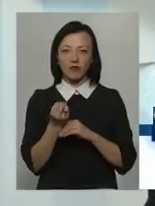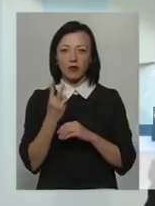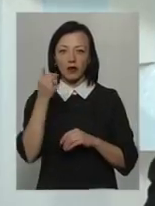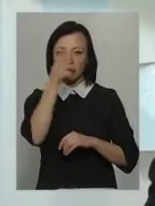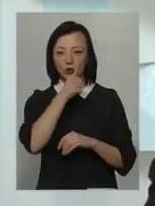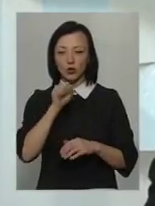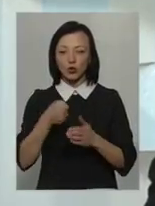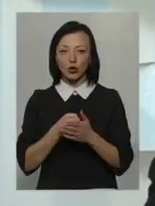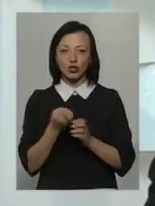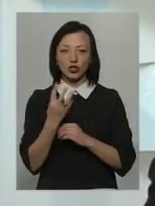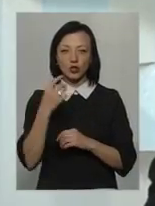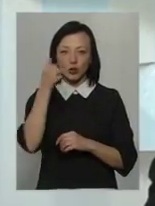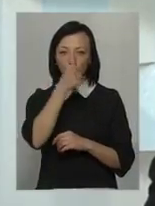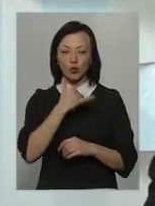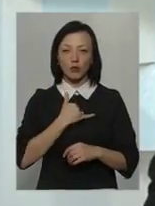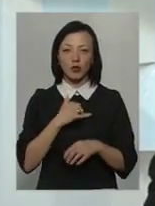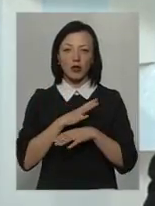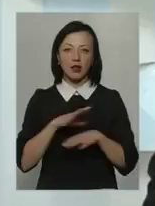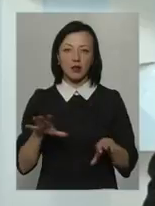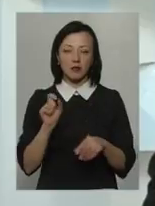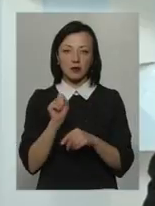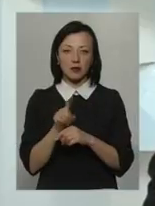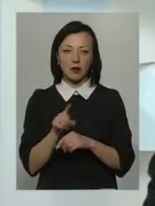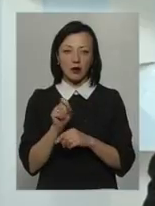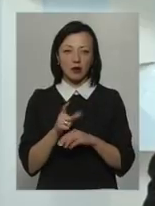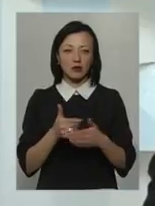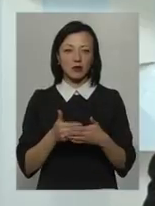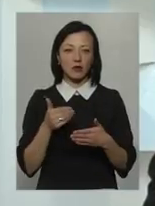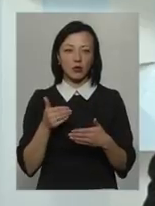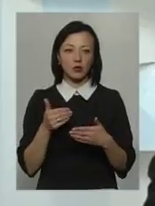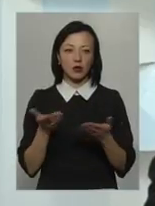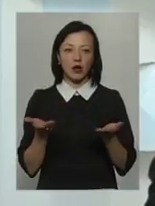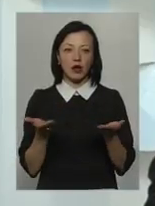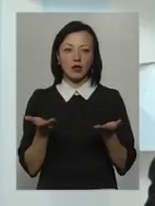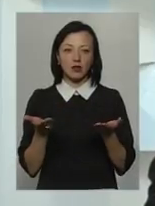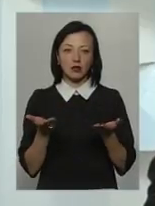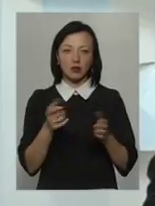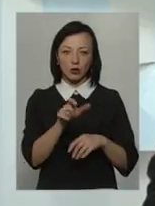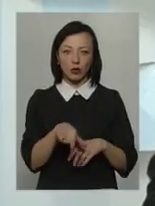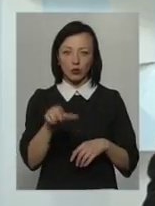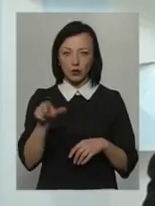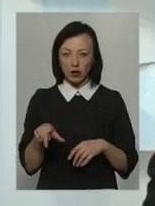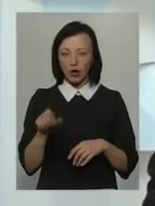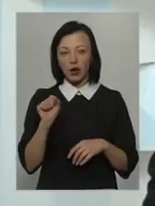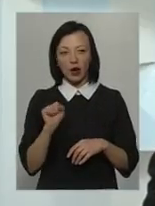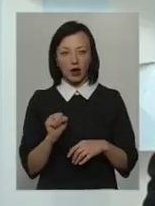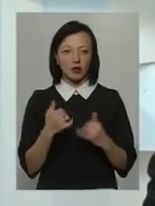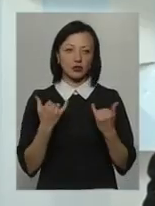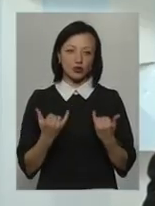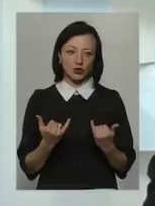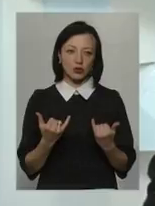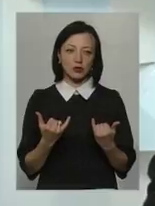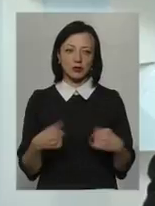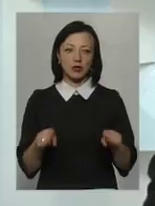року у мене не було заказів від каких-то фізичних лиц. А зараз